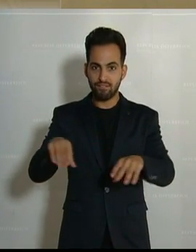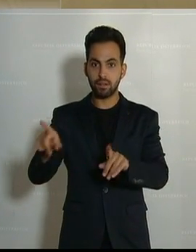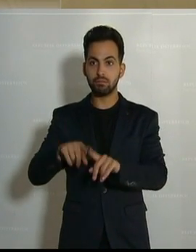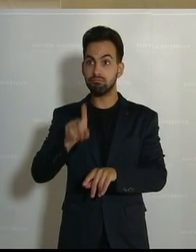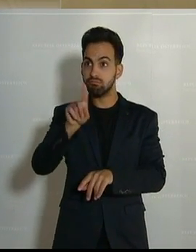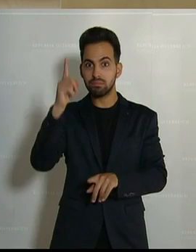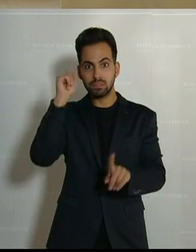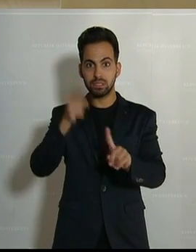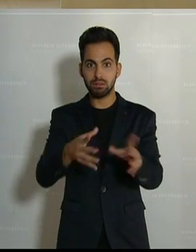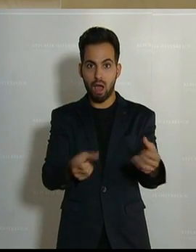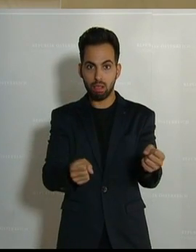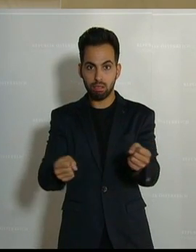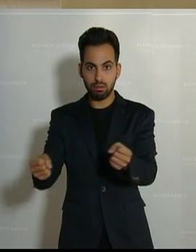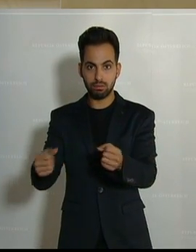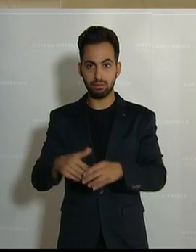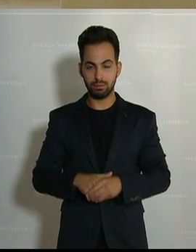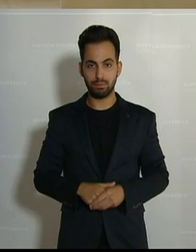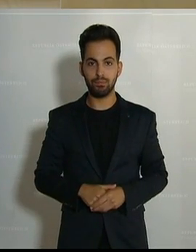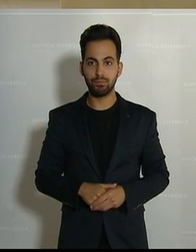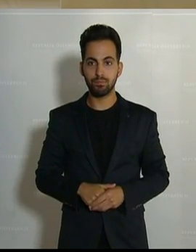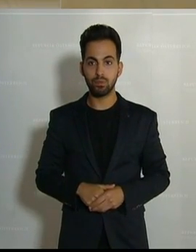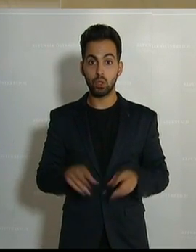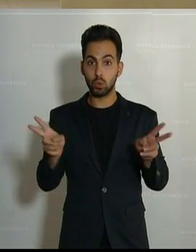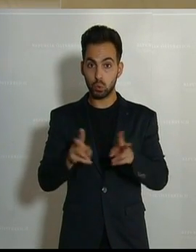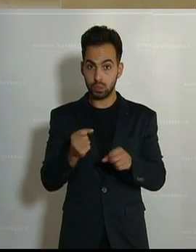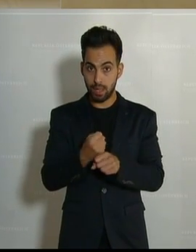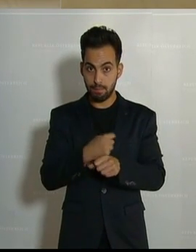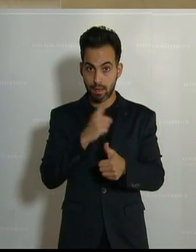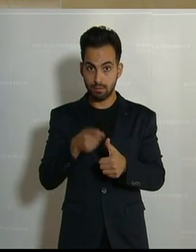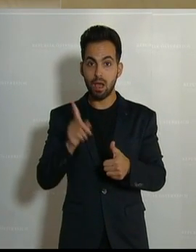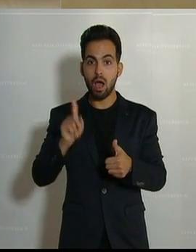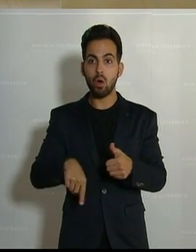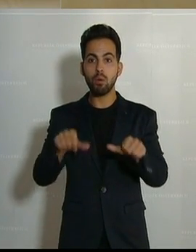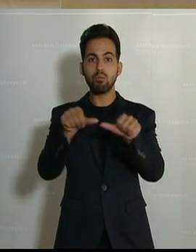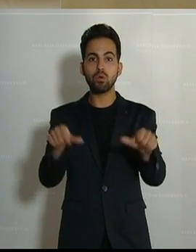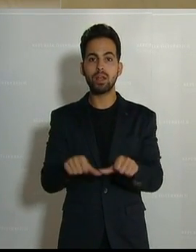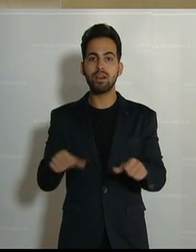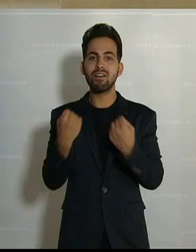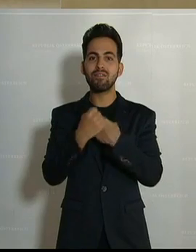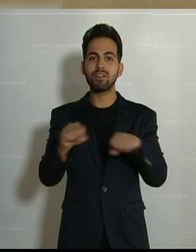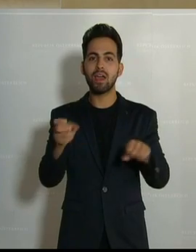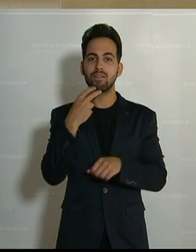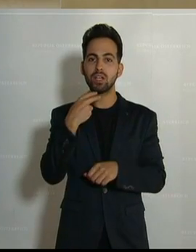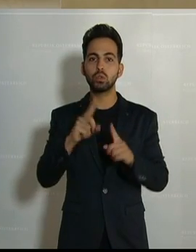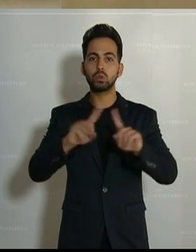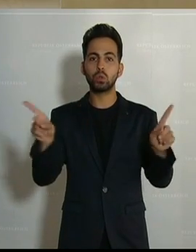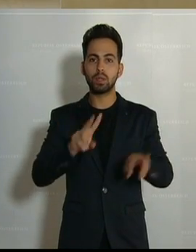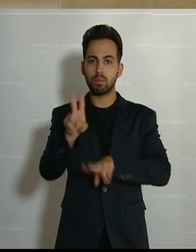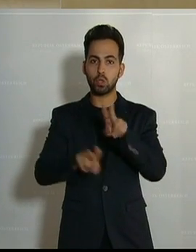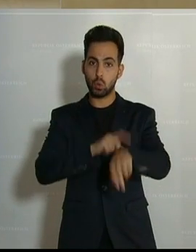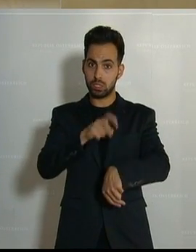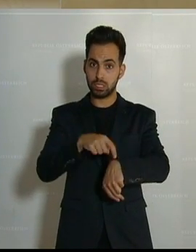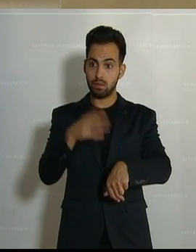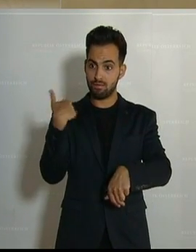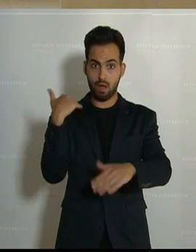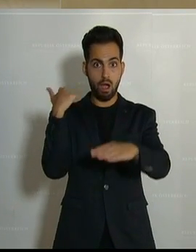weiterhin erhalten. Nicht nur die Kurzarbeit, sondern auch dieses Modell der freiwilligen Sonderbetreuungszeit hat sich bewährt